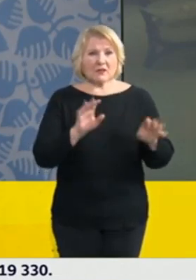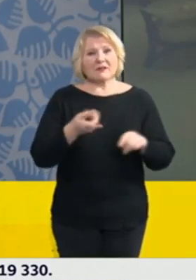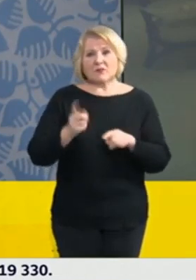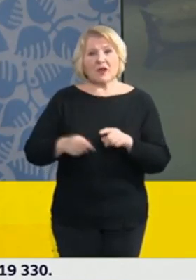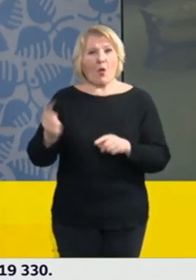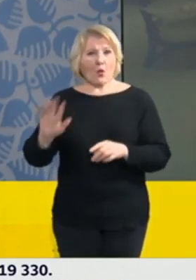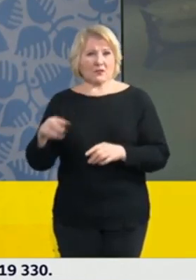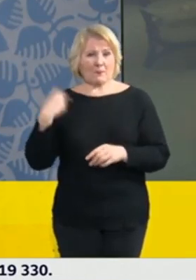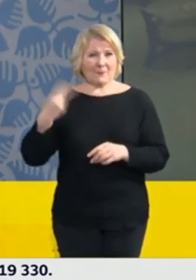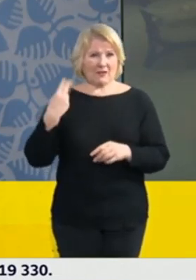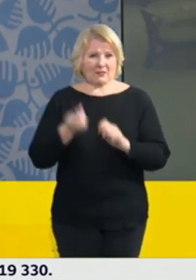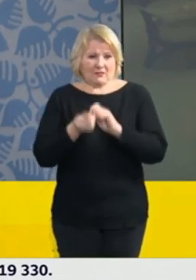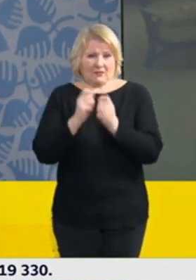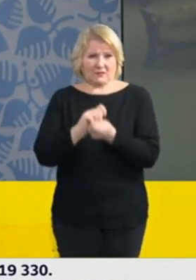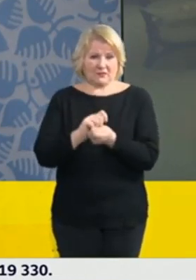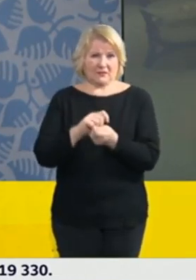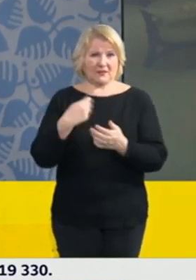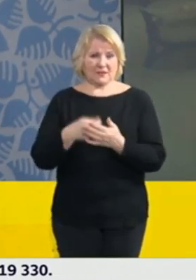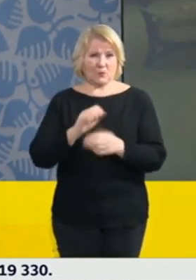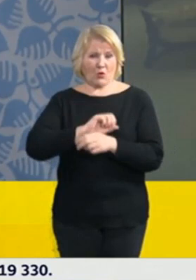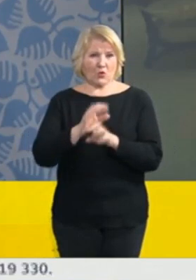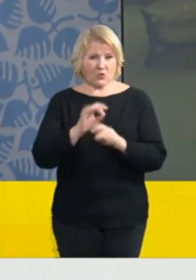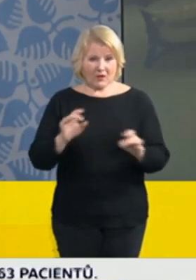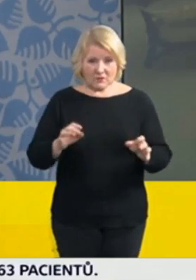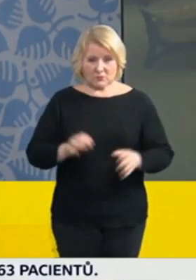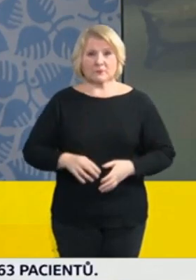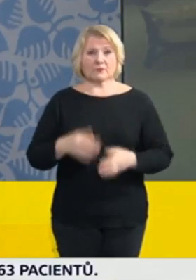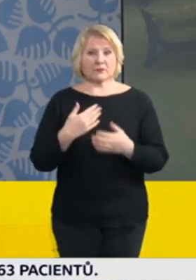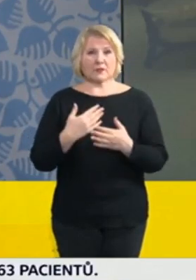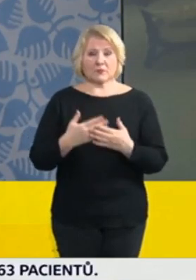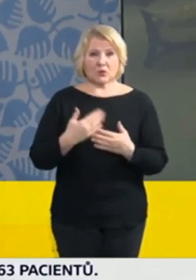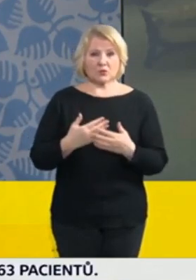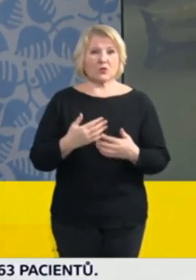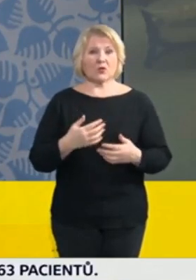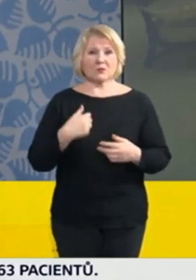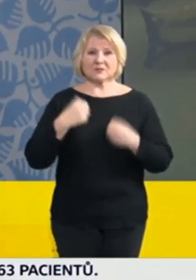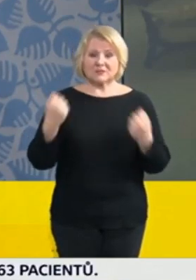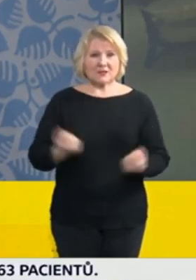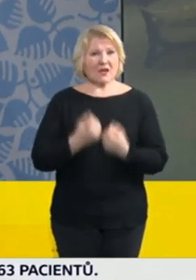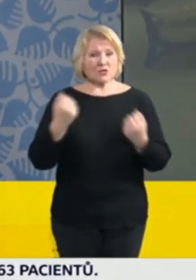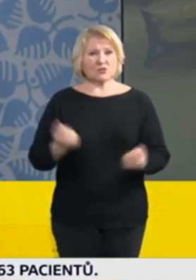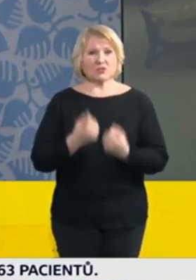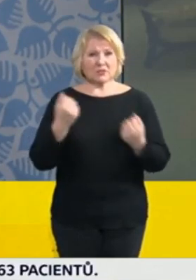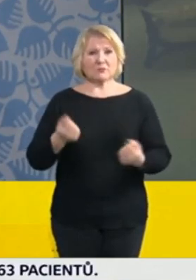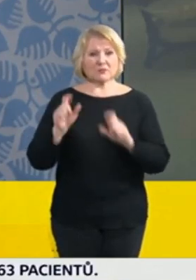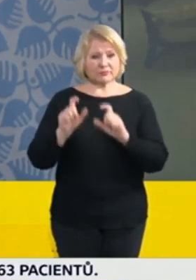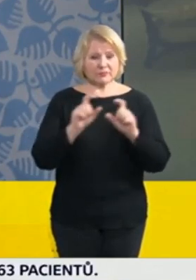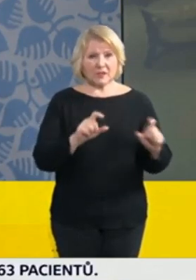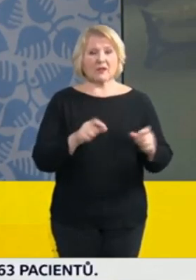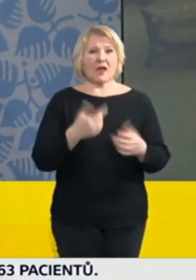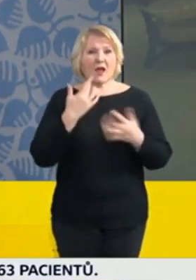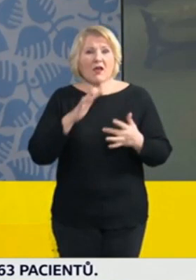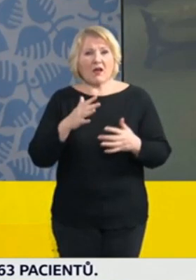a které je schopné snadněji překonávat bariéry, kterému stavíme, proto je potřeba ty bariéry zintenzivnit.